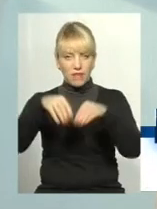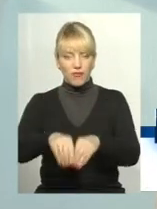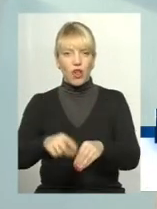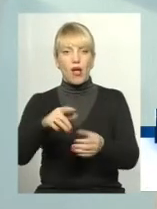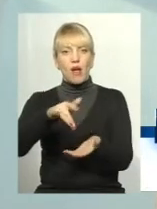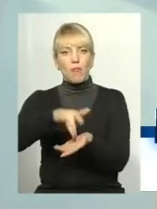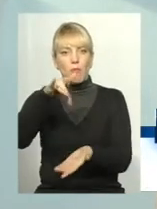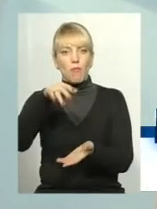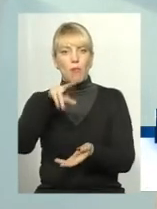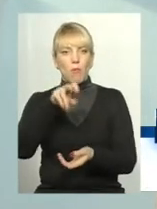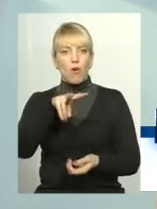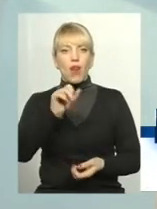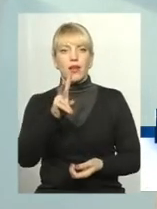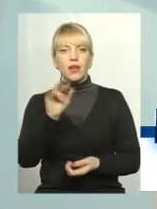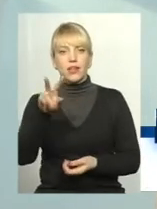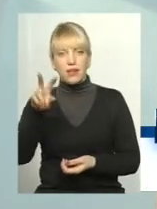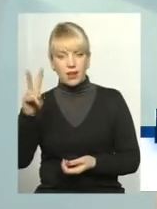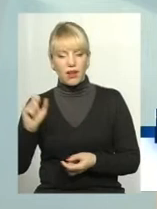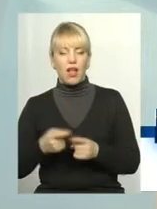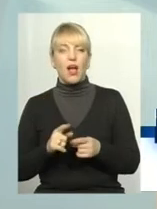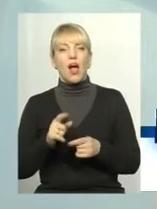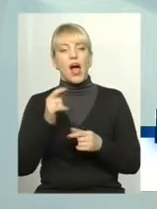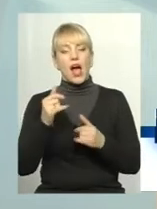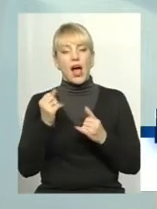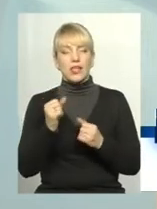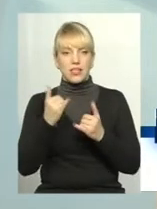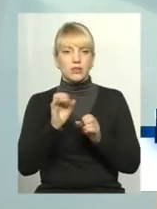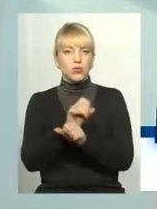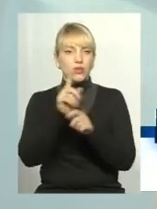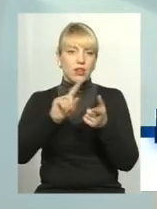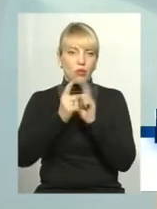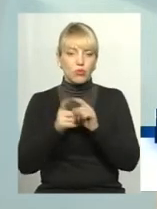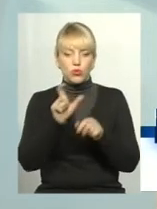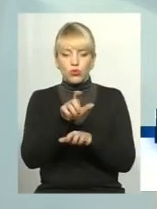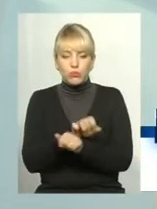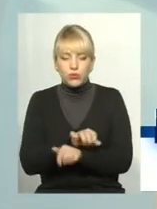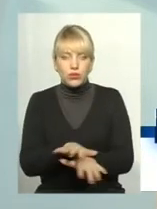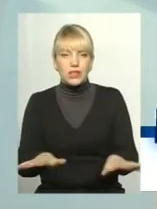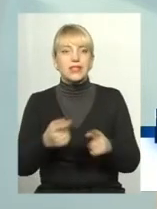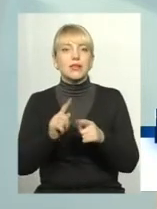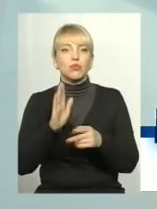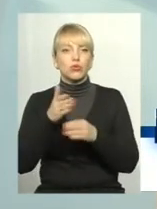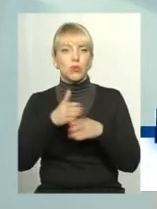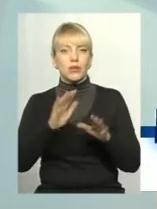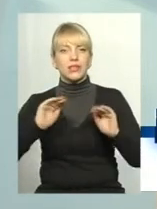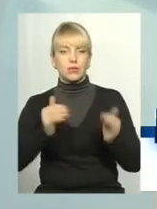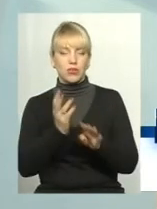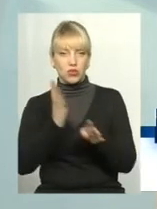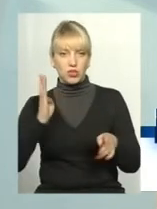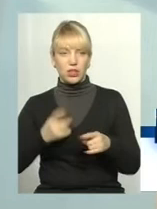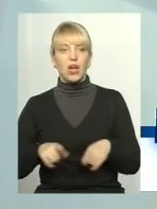кожен йде в свою наближку. Воно вже буде сприяти зменшенню черг в амбулаторіях. Крім того, ми плануємо все-таки